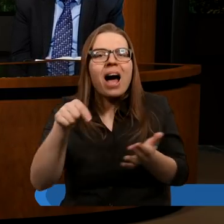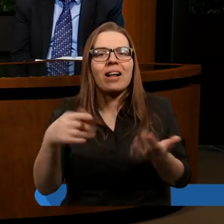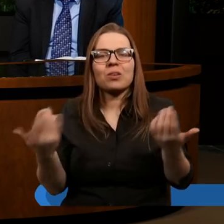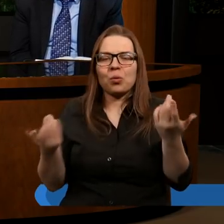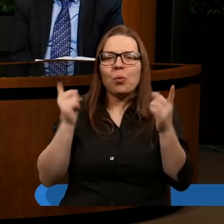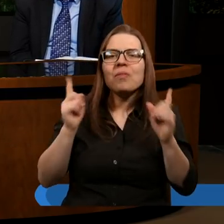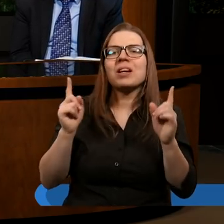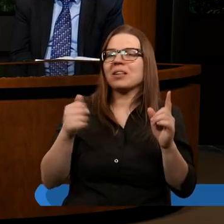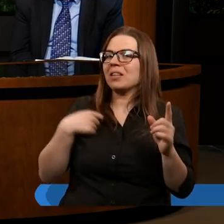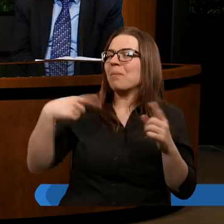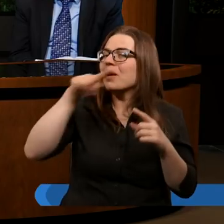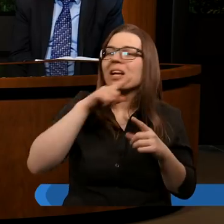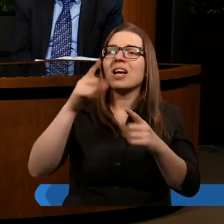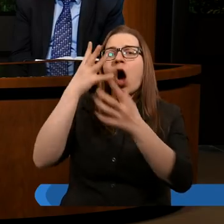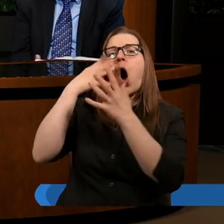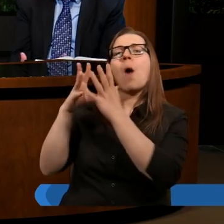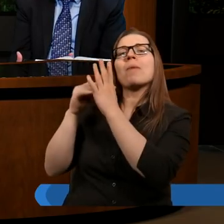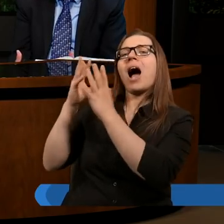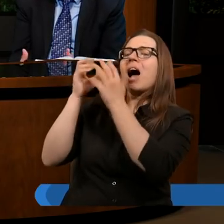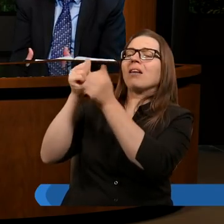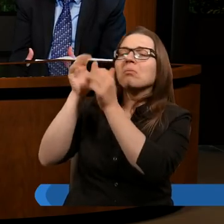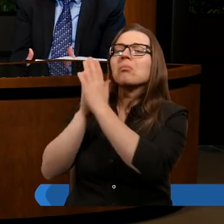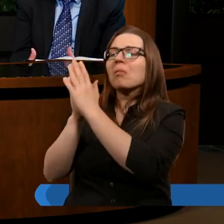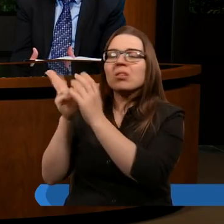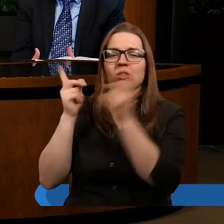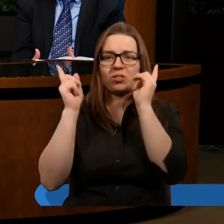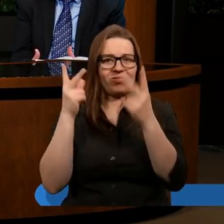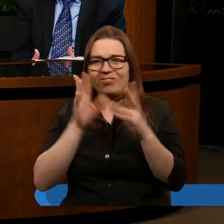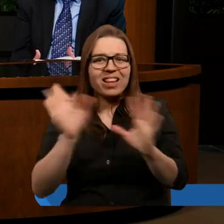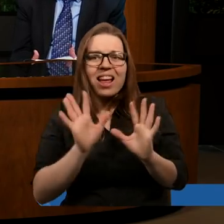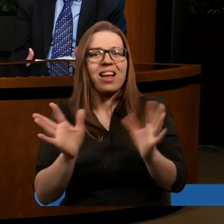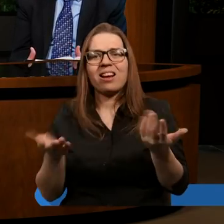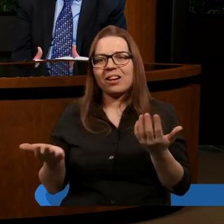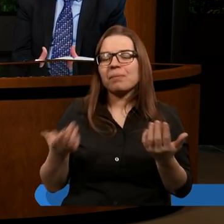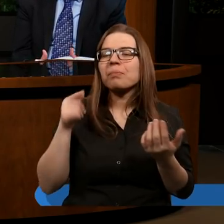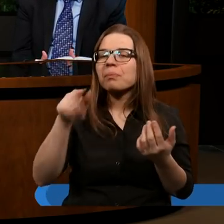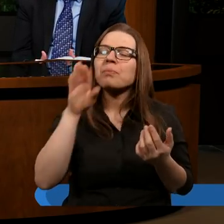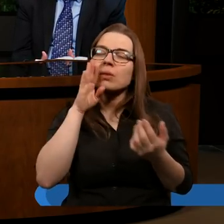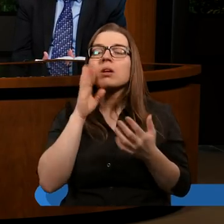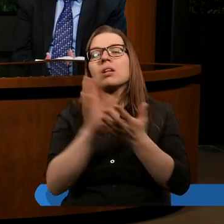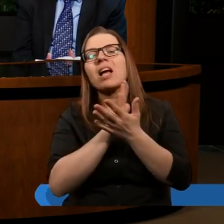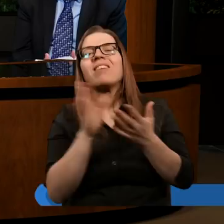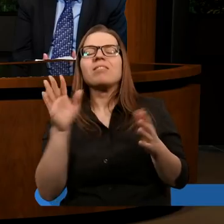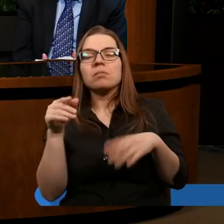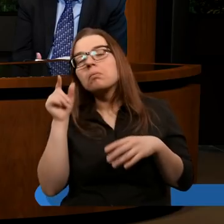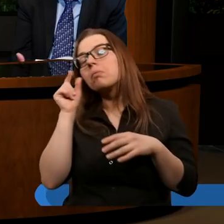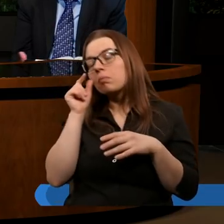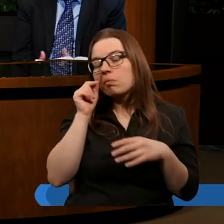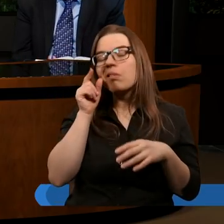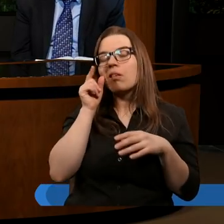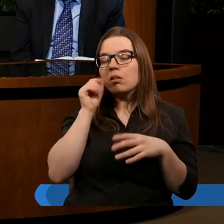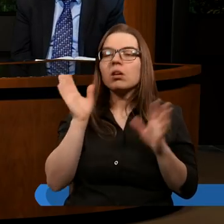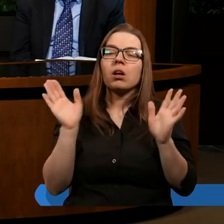uwagę, żeby tego nie czynić. Natomiast, żeby pozyskać jeszcze wielu chrześcijan, tak przymyka się oko na pewne elementy i